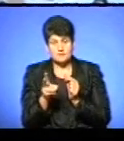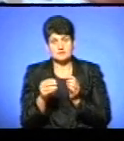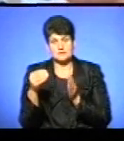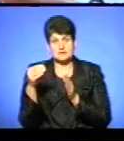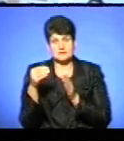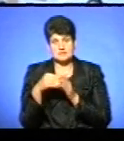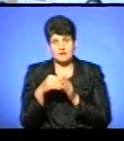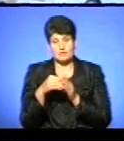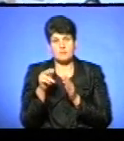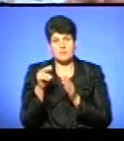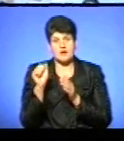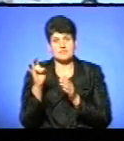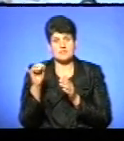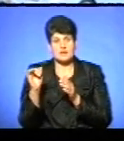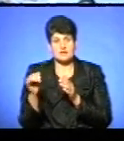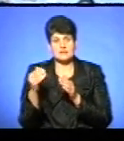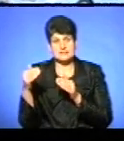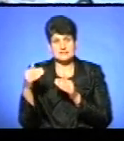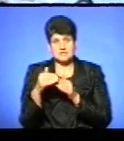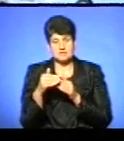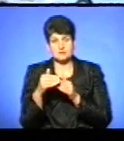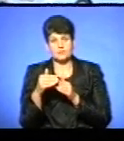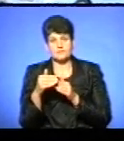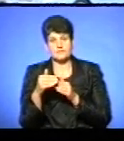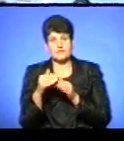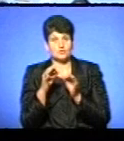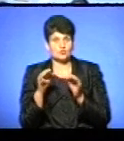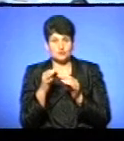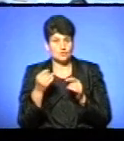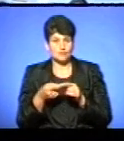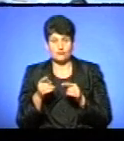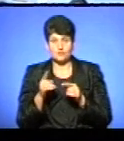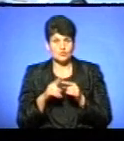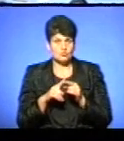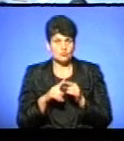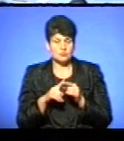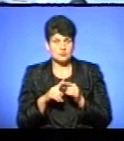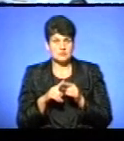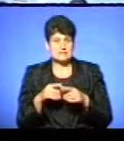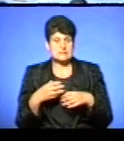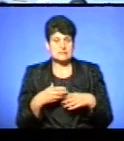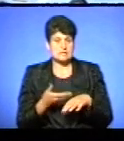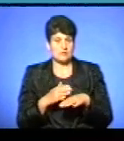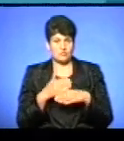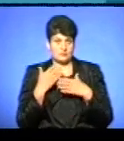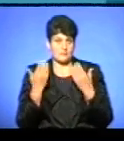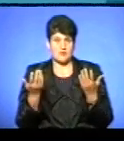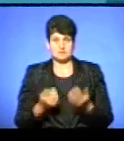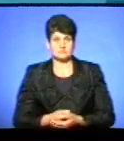собі на панель або защитку, якщо хороша погода, і нічого в цьому складного немає.